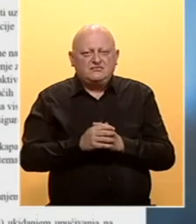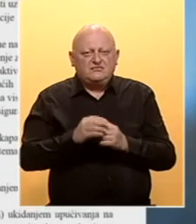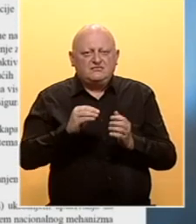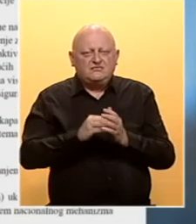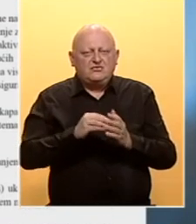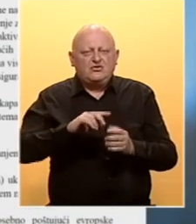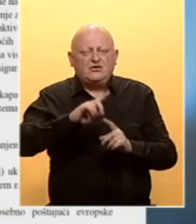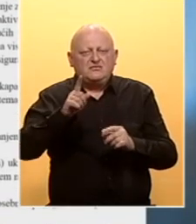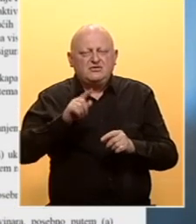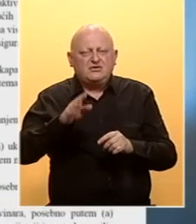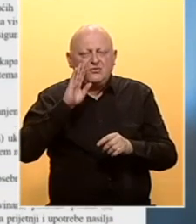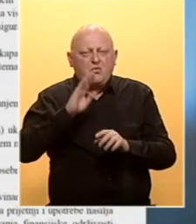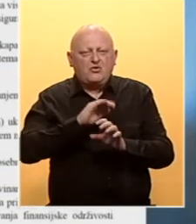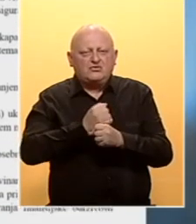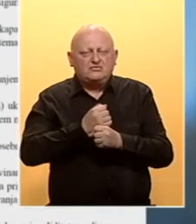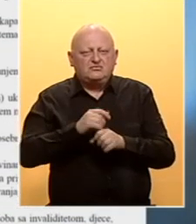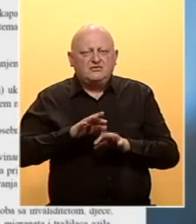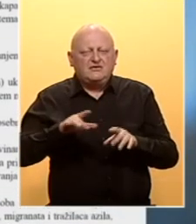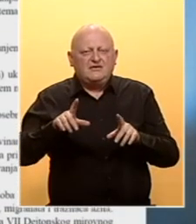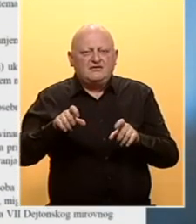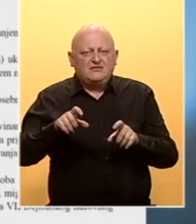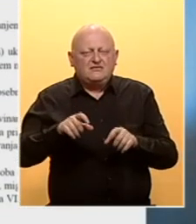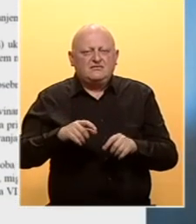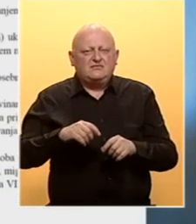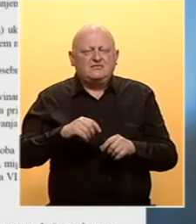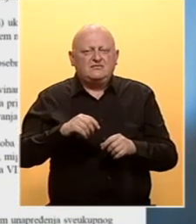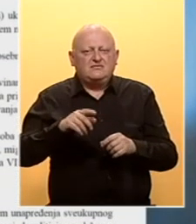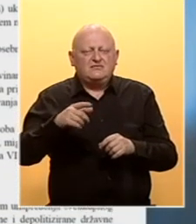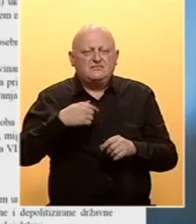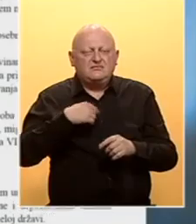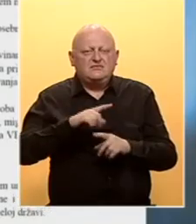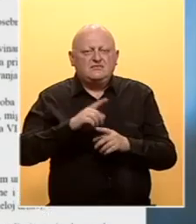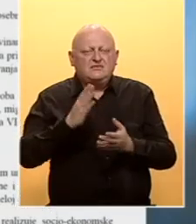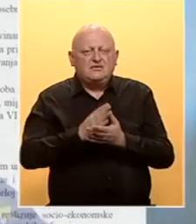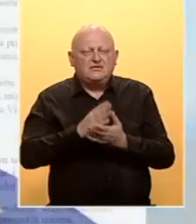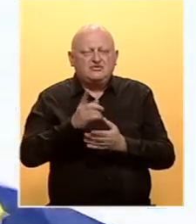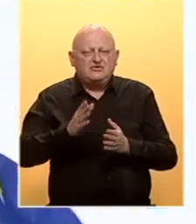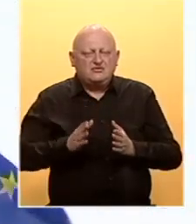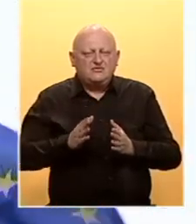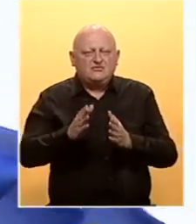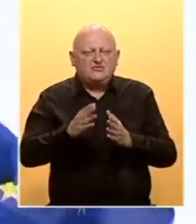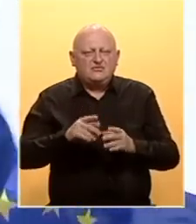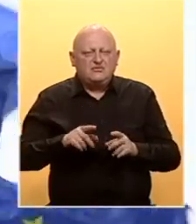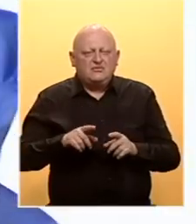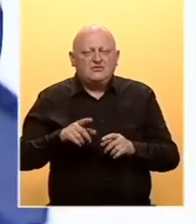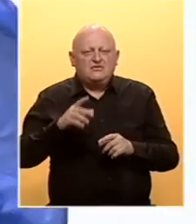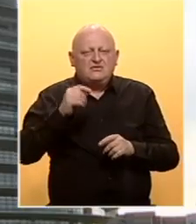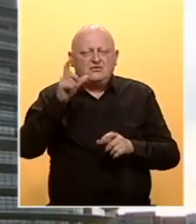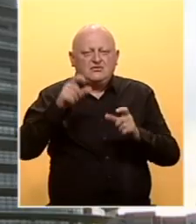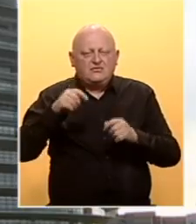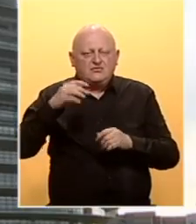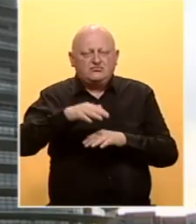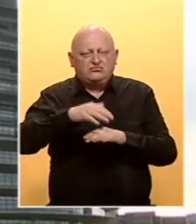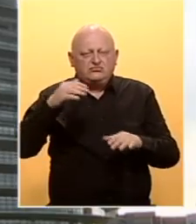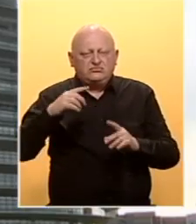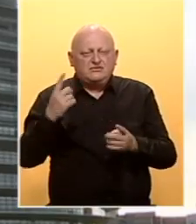Brojna otvorena pitanja u BiH pandemija koronavirusa je zasjenila, pa na svoj vrsta način i taj Evropski put. No u julu su članovi parlamentarnog odbora